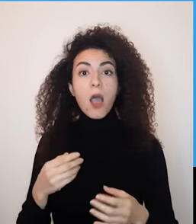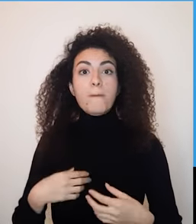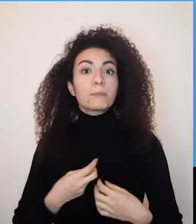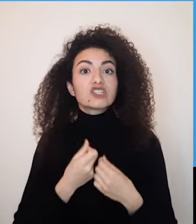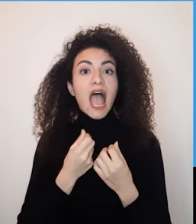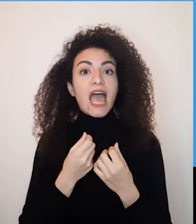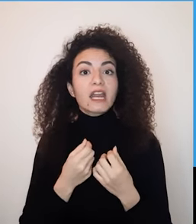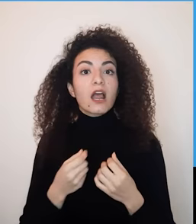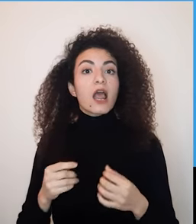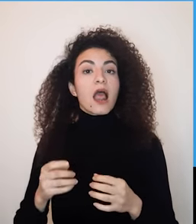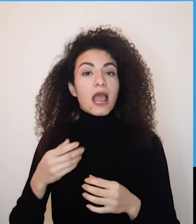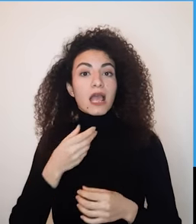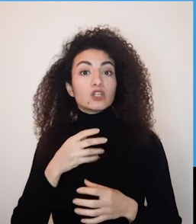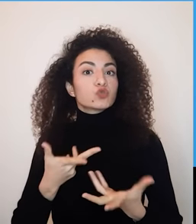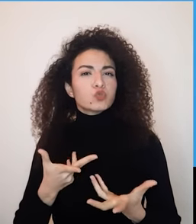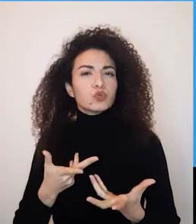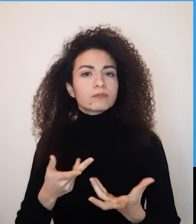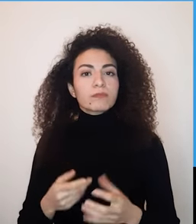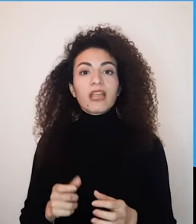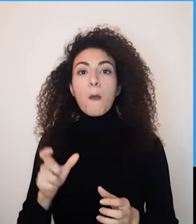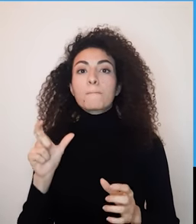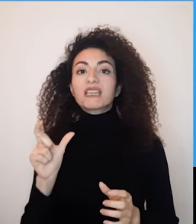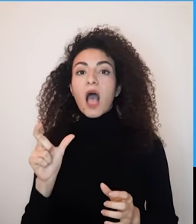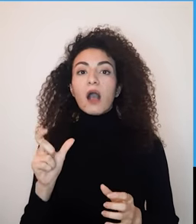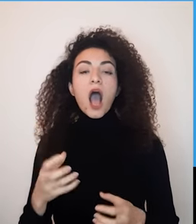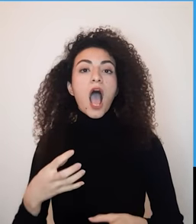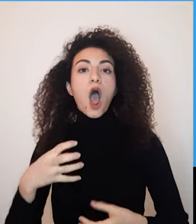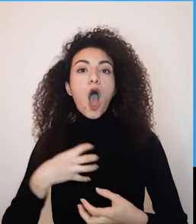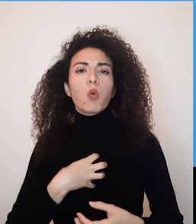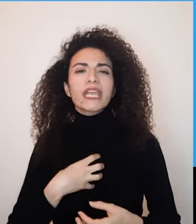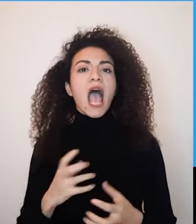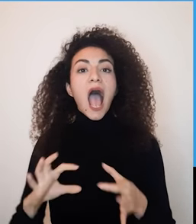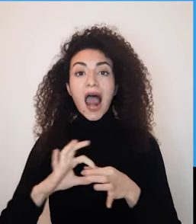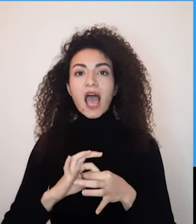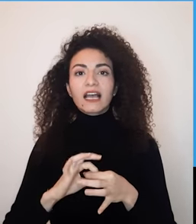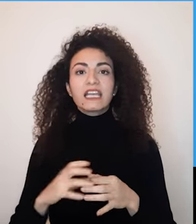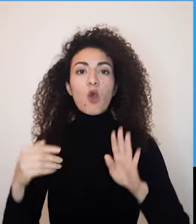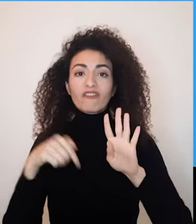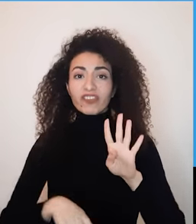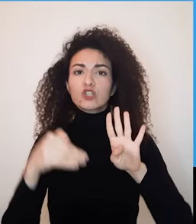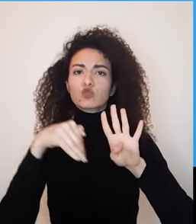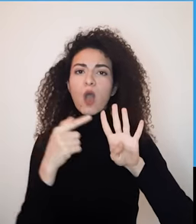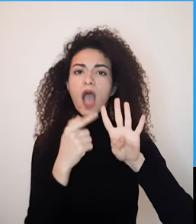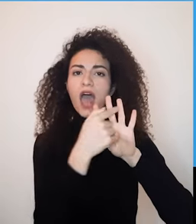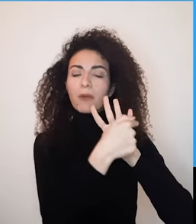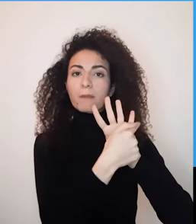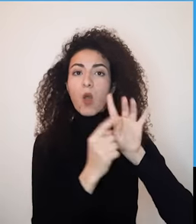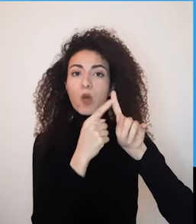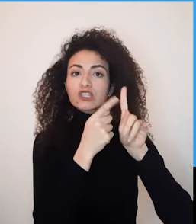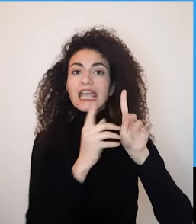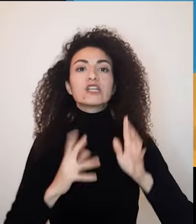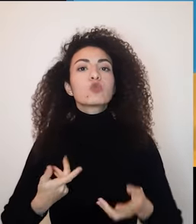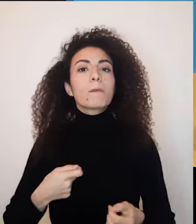ومدى صحة العلاقة أداة فعالة جدا وهي بطاقة هوية علائقية تتضمن أربع